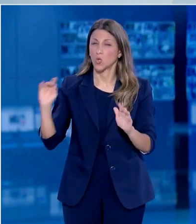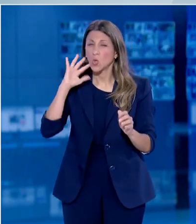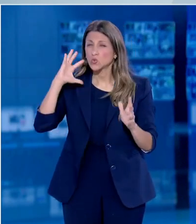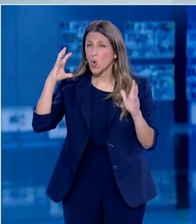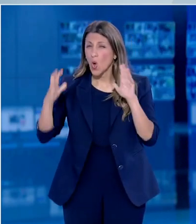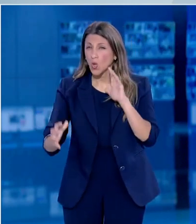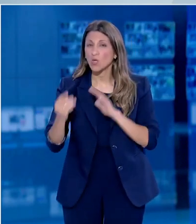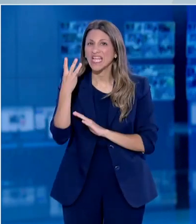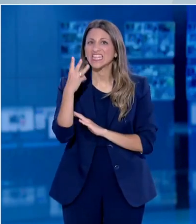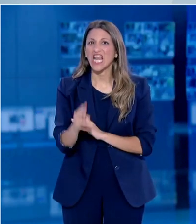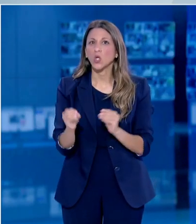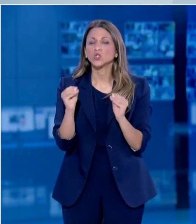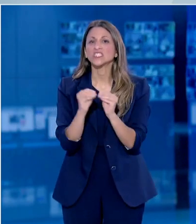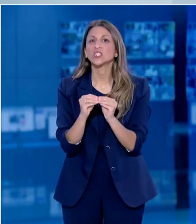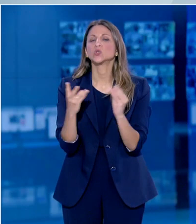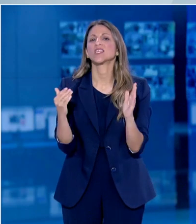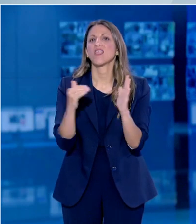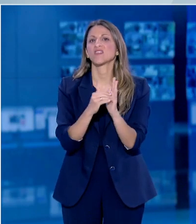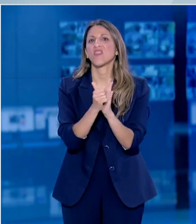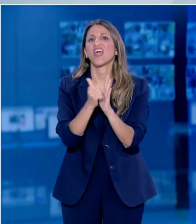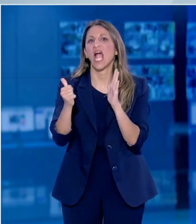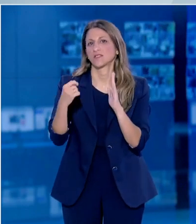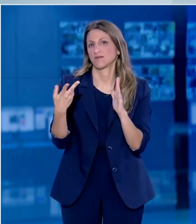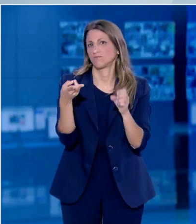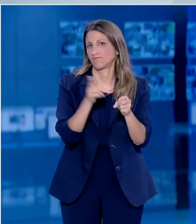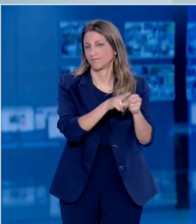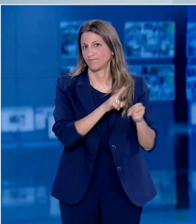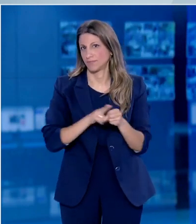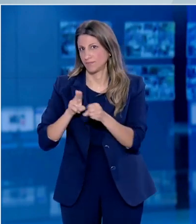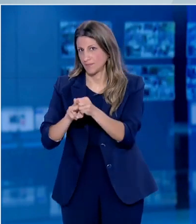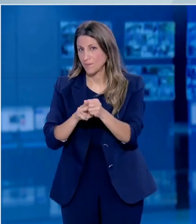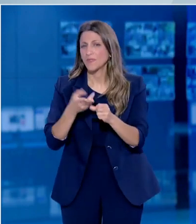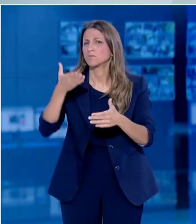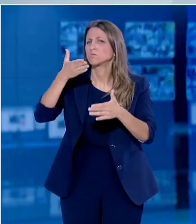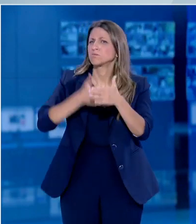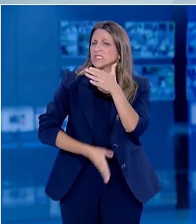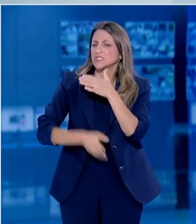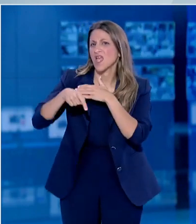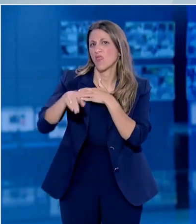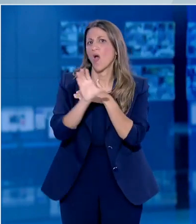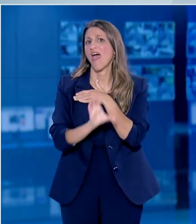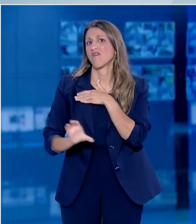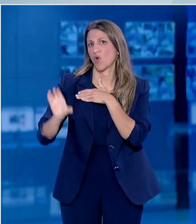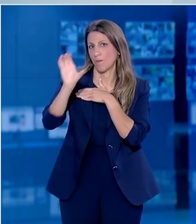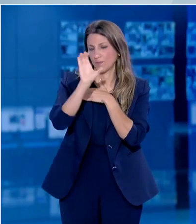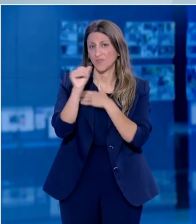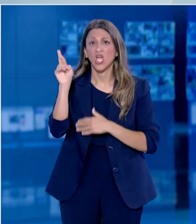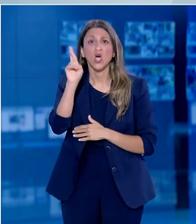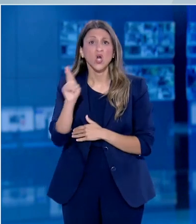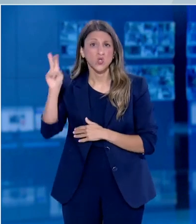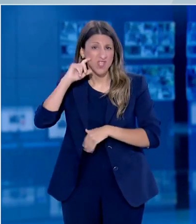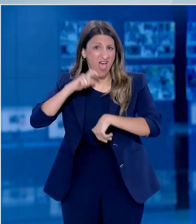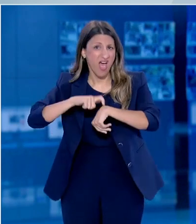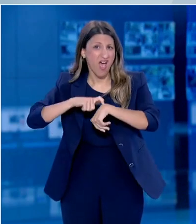καταγραφεί 320.816 θάνατοι με περισσότερους από τους μισούς στην Ευρωπαϊκή Ήπειρο. Η Ρωσία πλέον